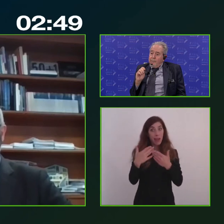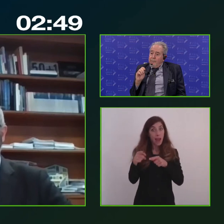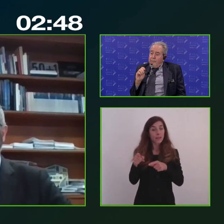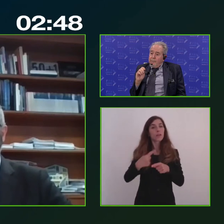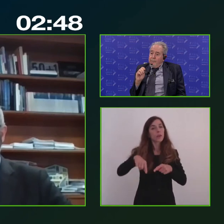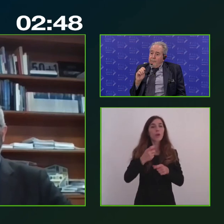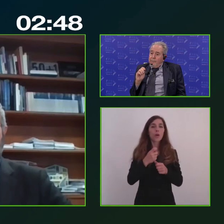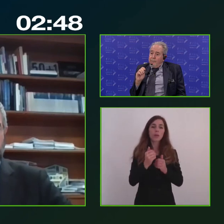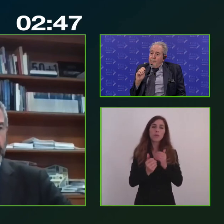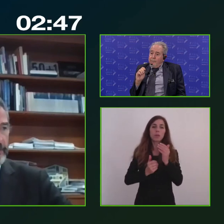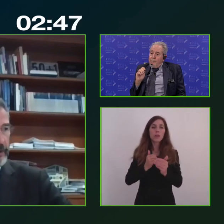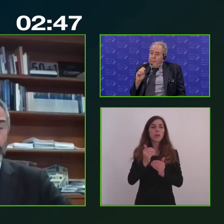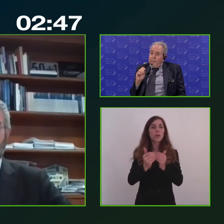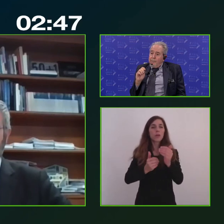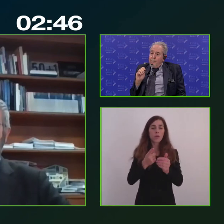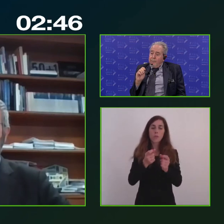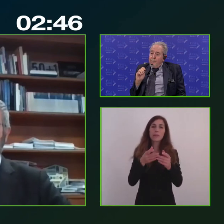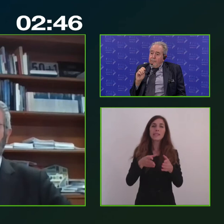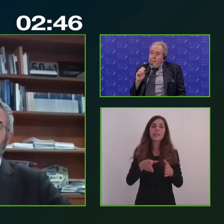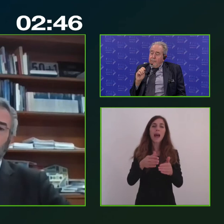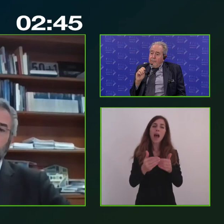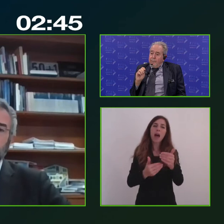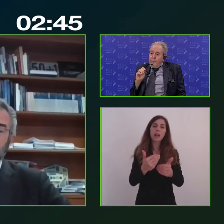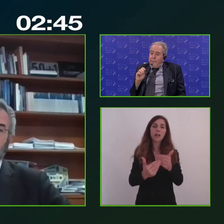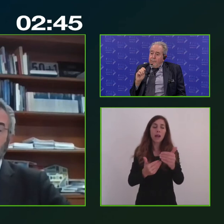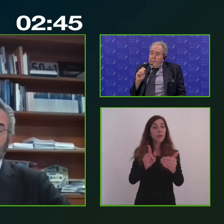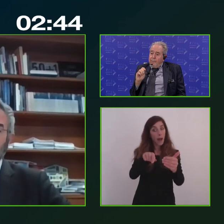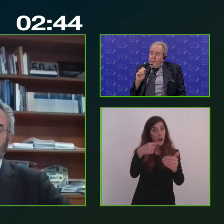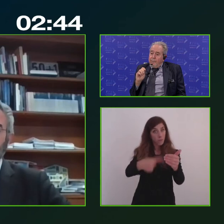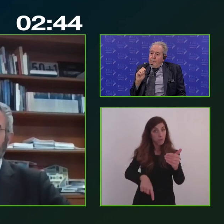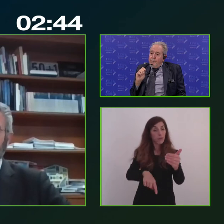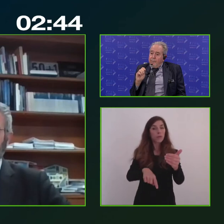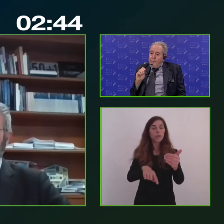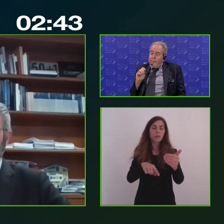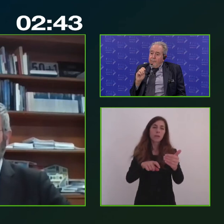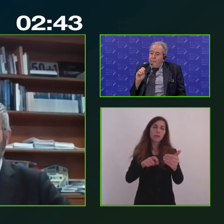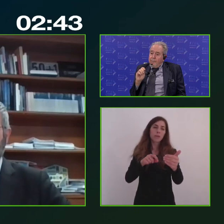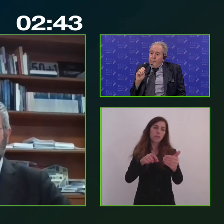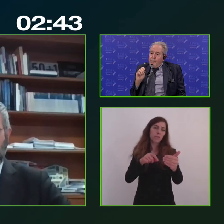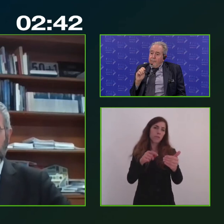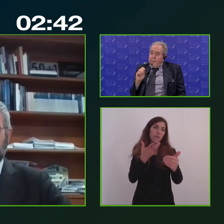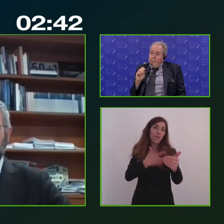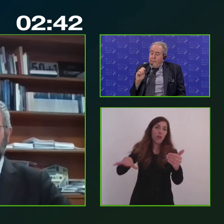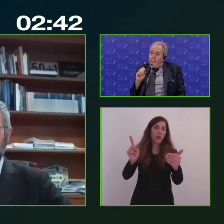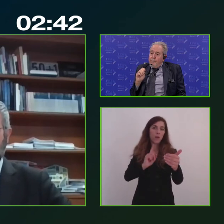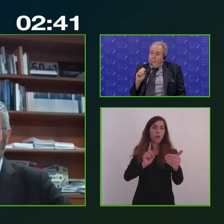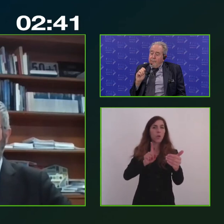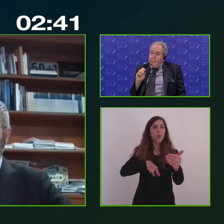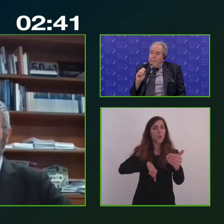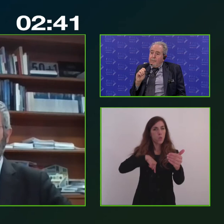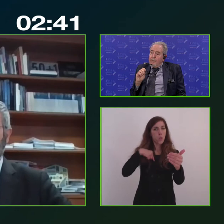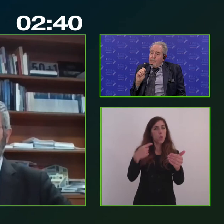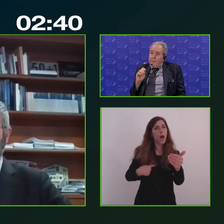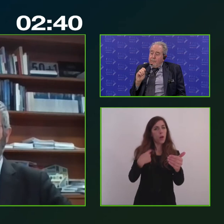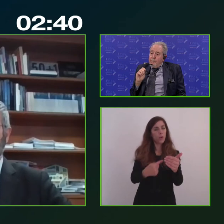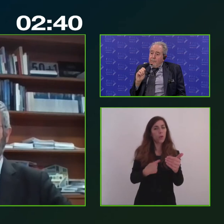una strada che ancora va percorsa, ancora a lungo perché anche per affinare